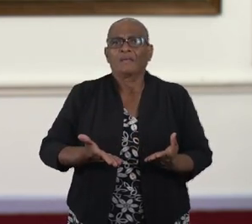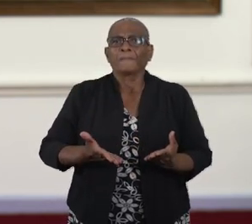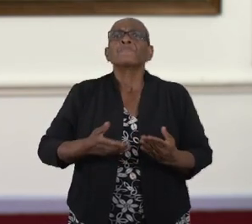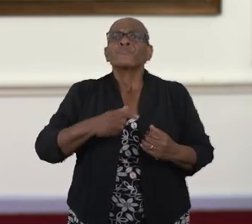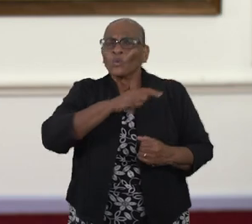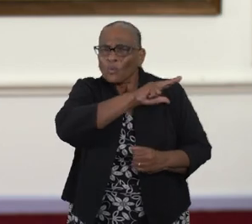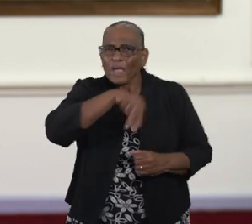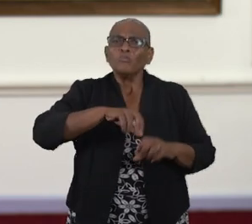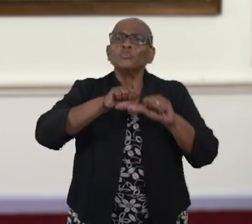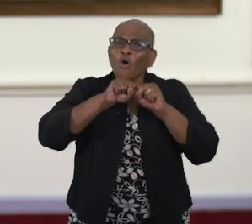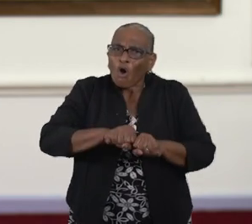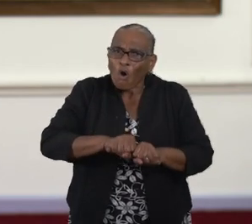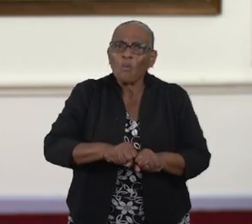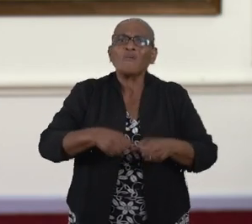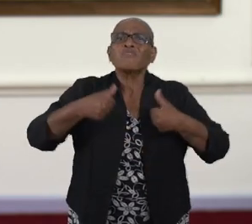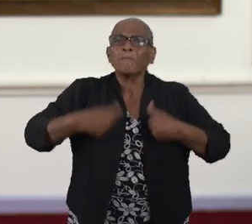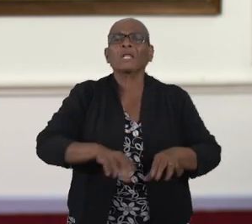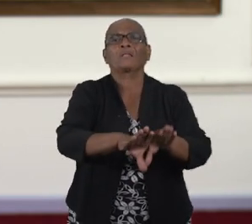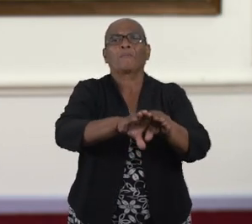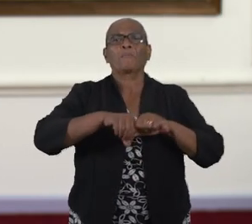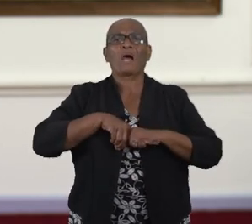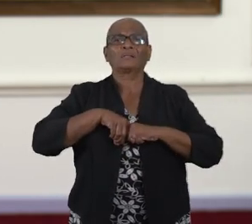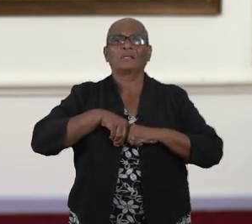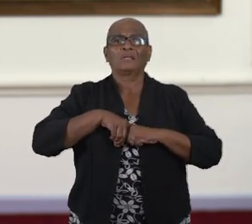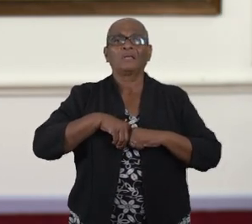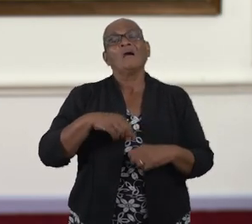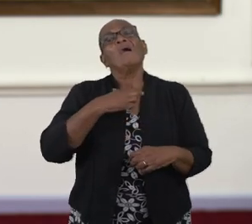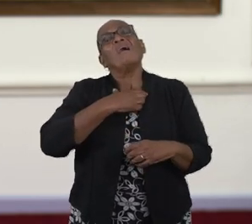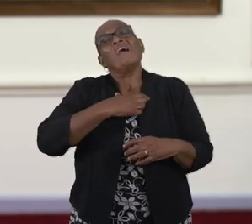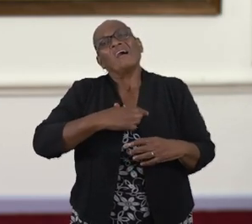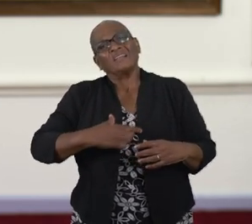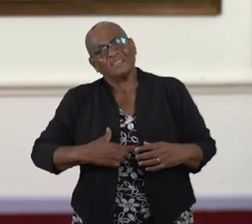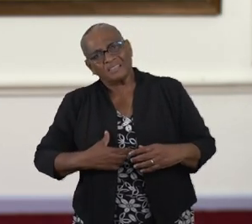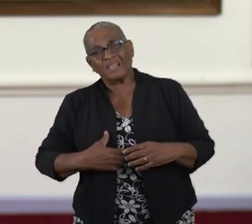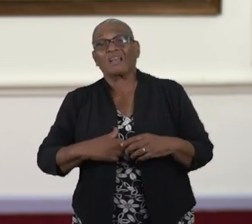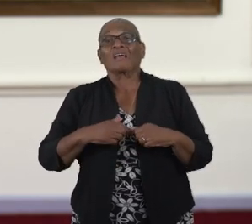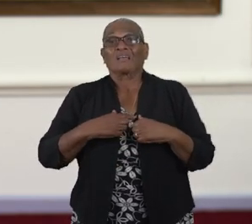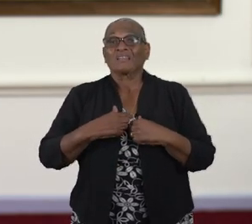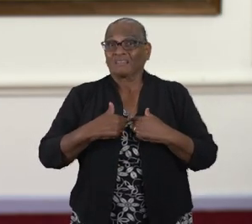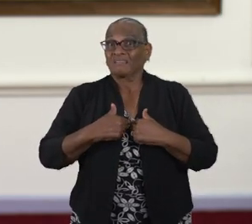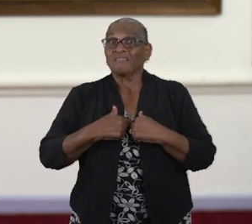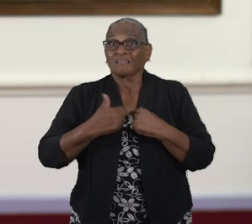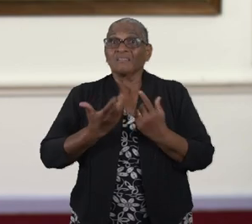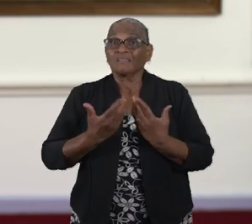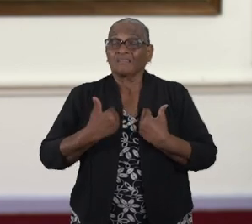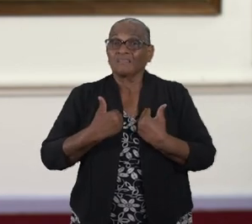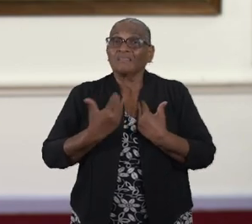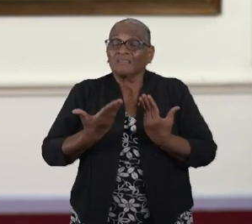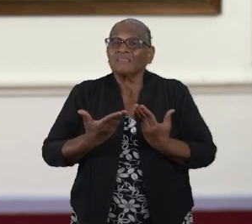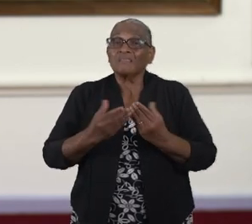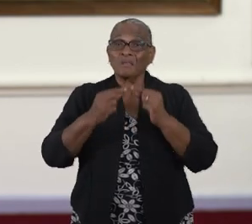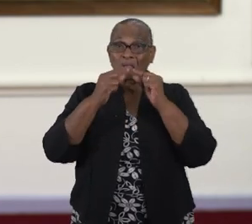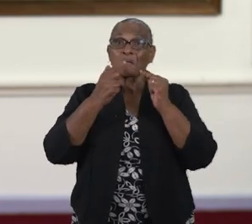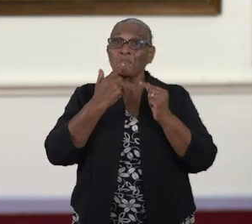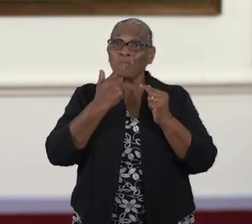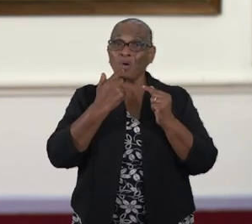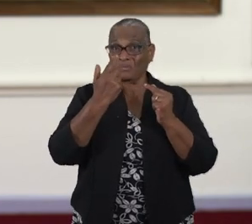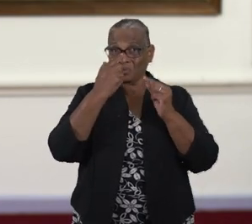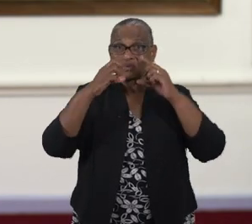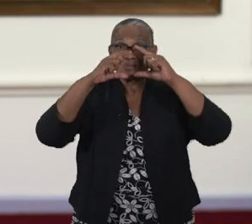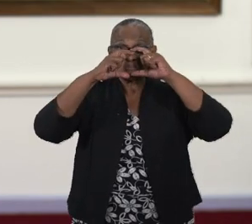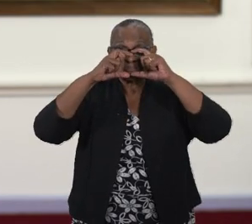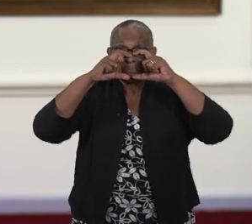maatregelen. Het dragen van mond-neusbedekking. Het